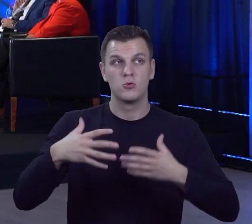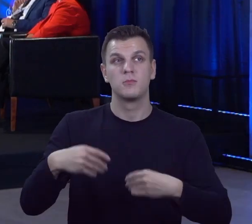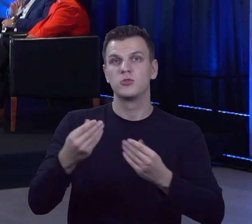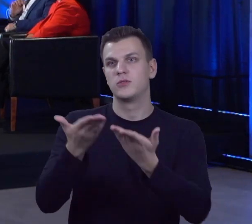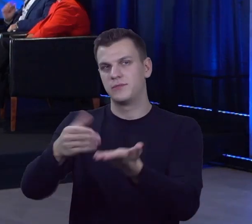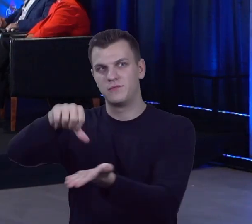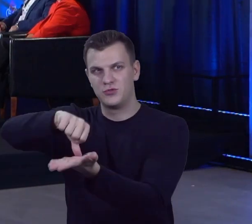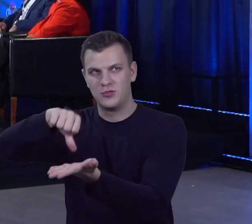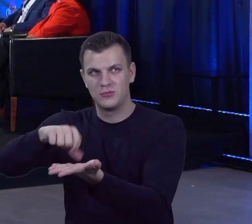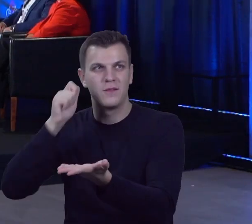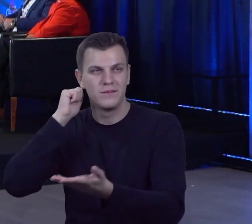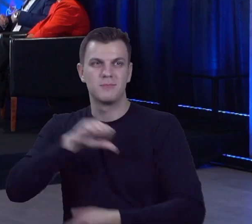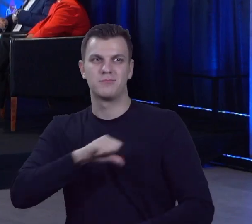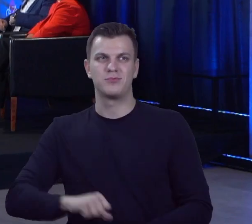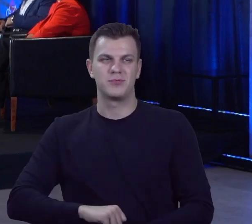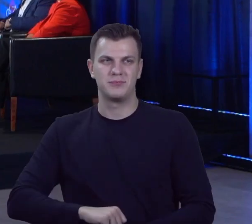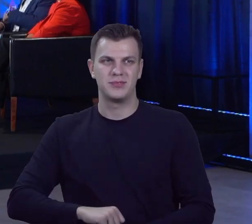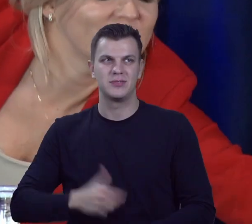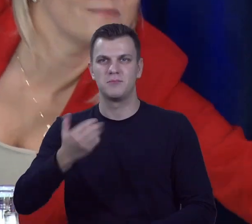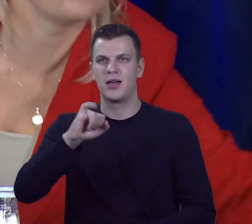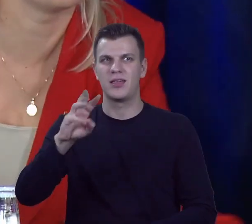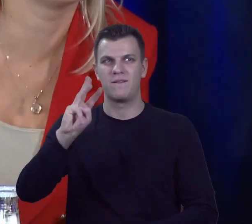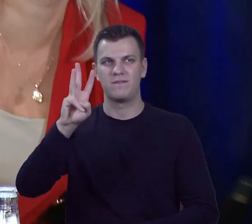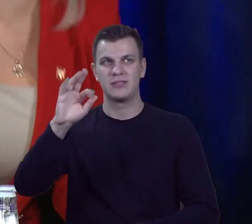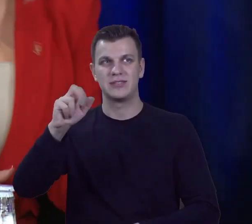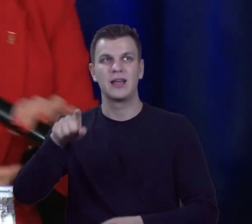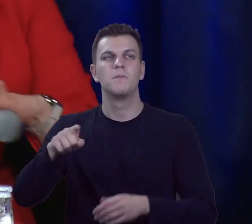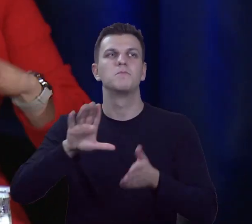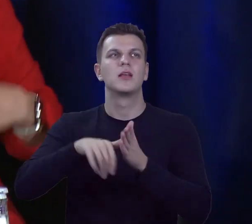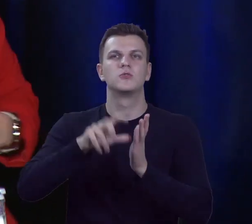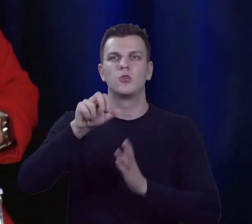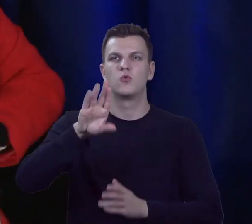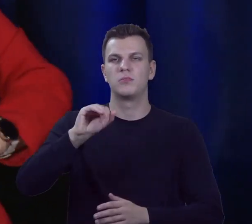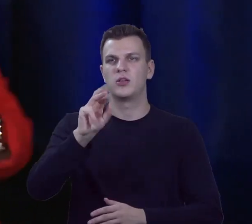środku, czyli od Pani Burmistrz Majewskiej, Burmistrz Chrubieszoba. Bardzo proszę.